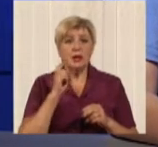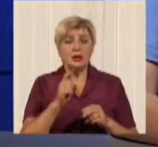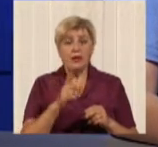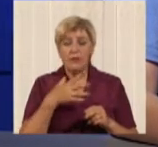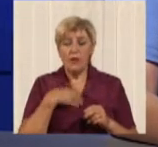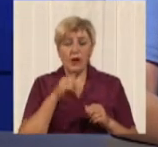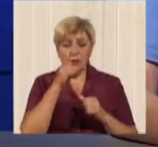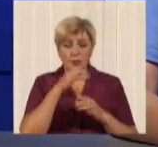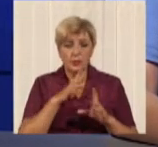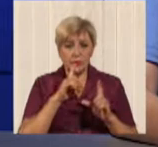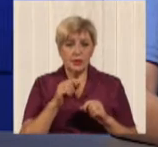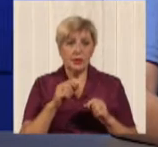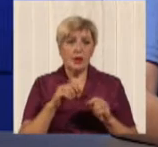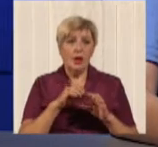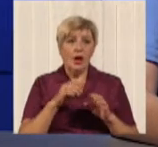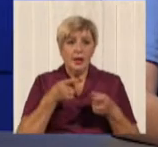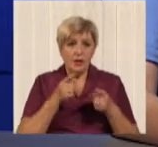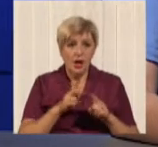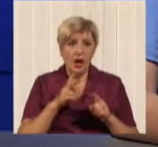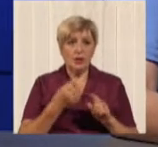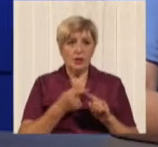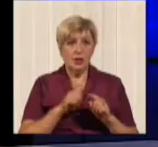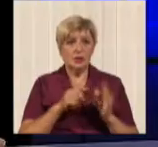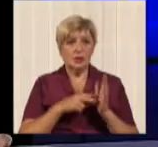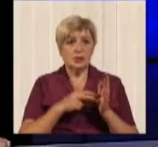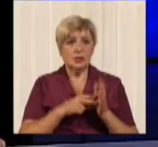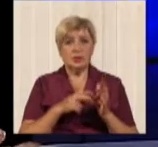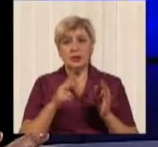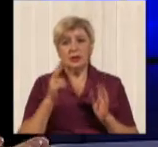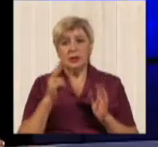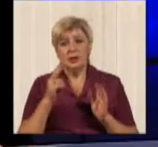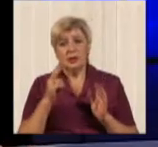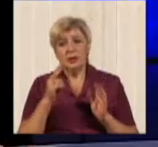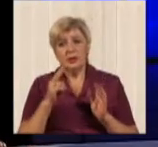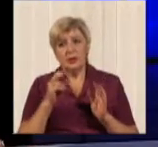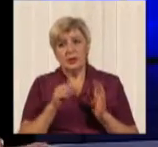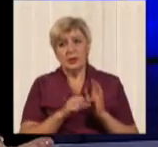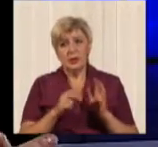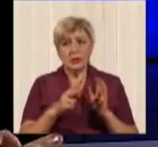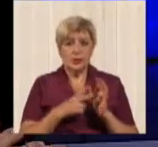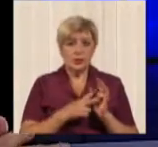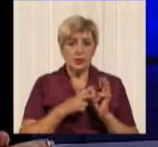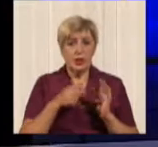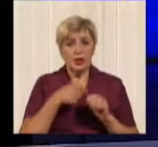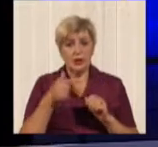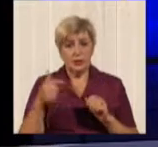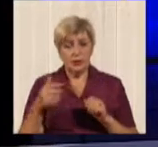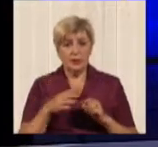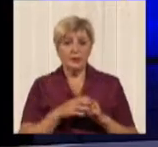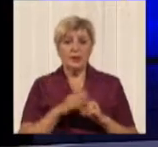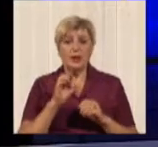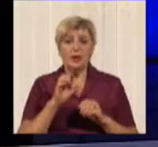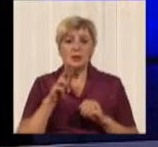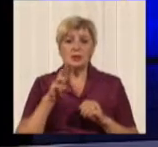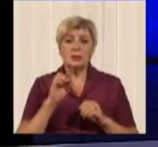поездки порядка 6,5-7 гривен. Давайте так, про это продолжим. После слов Зои Смакоти, это начальница